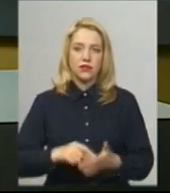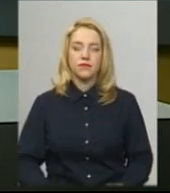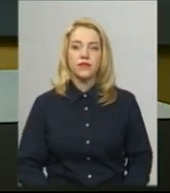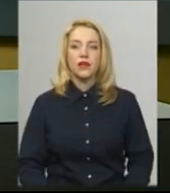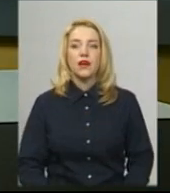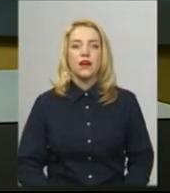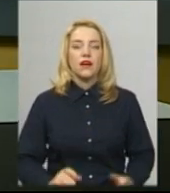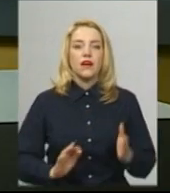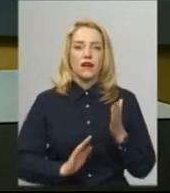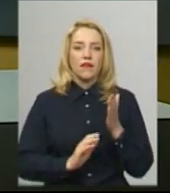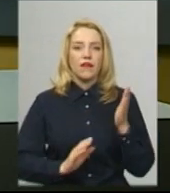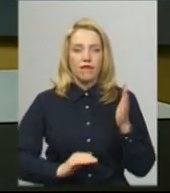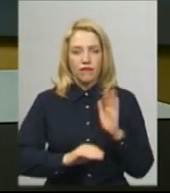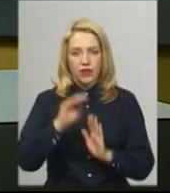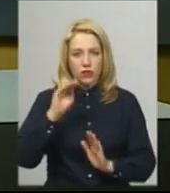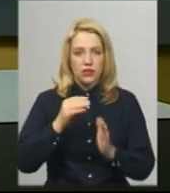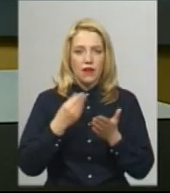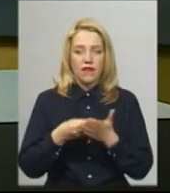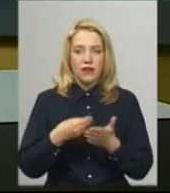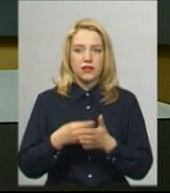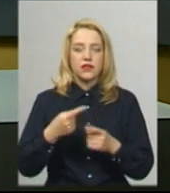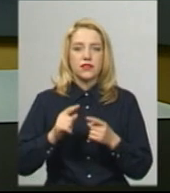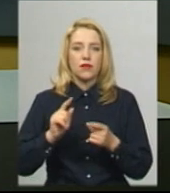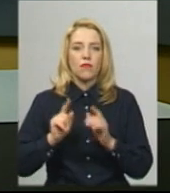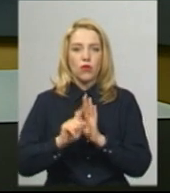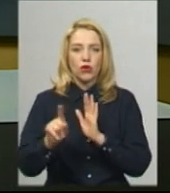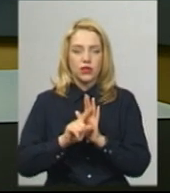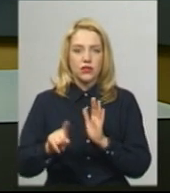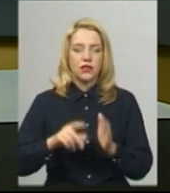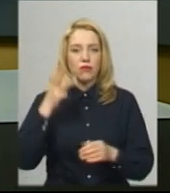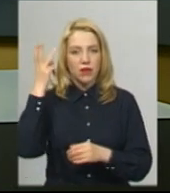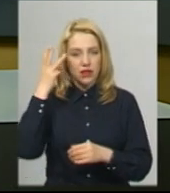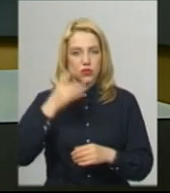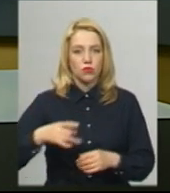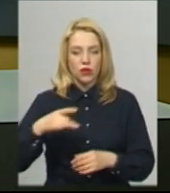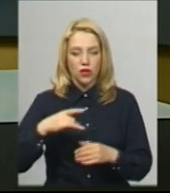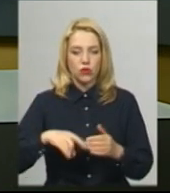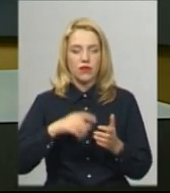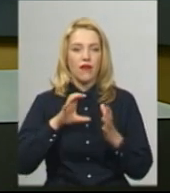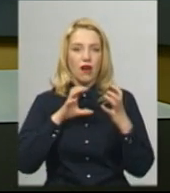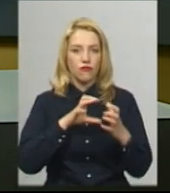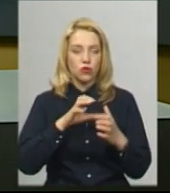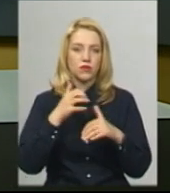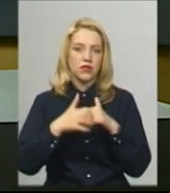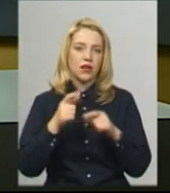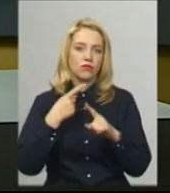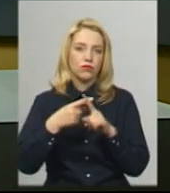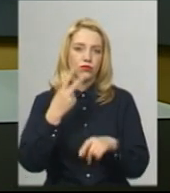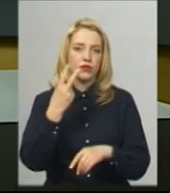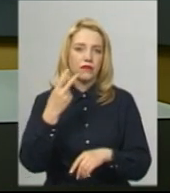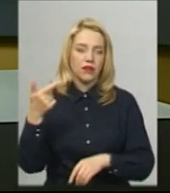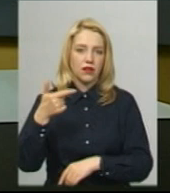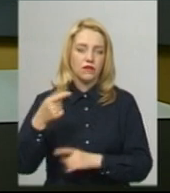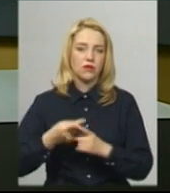Виросла вартість проїзду у приміських автобусах Хмельницького району. У середньому вона збільшилась на 2 гривні. Про це Суспільному